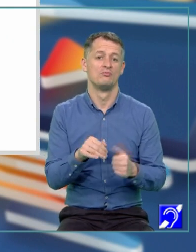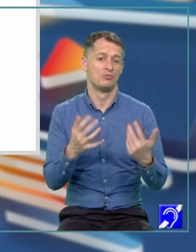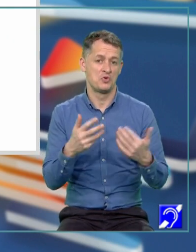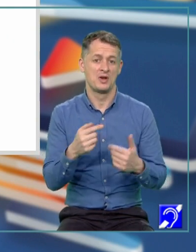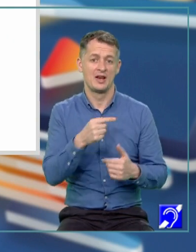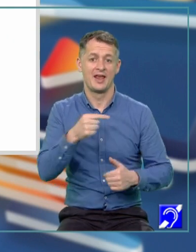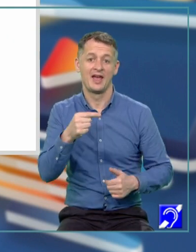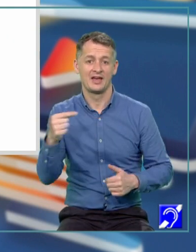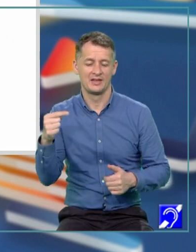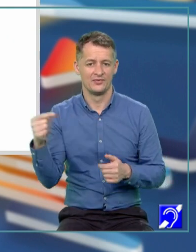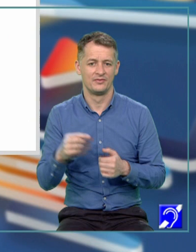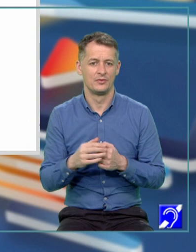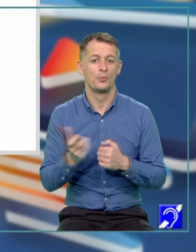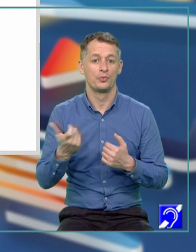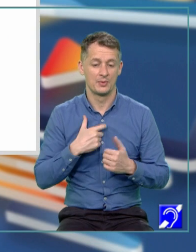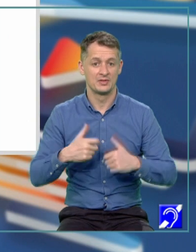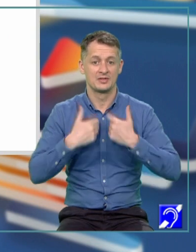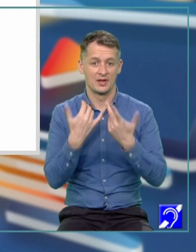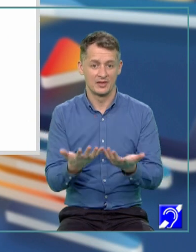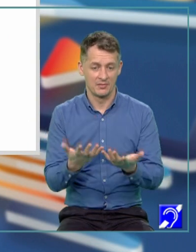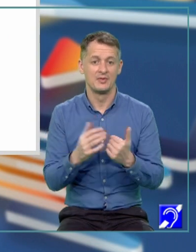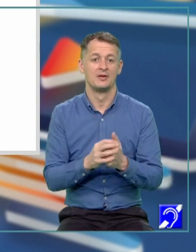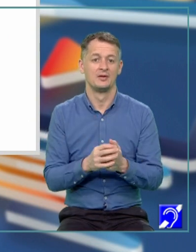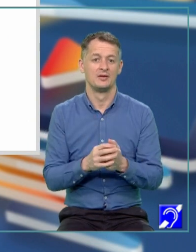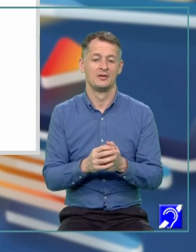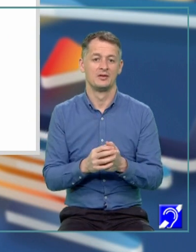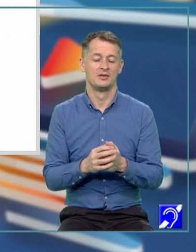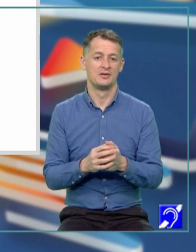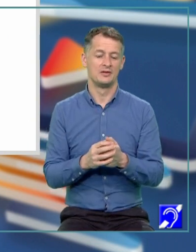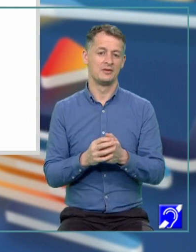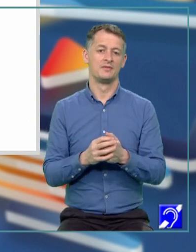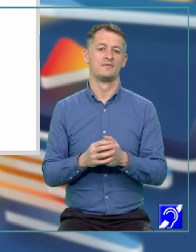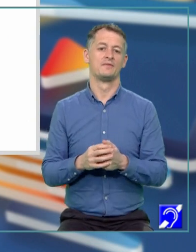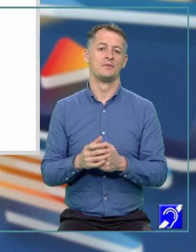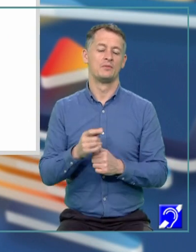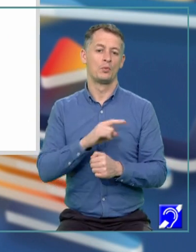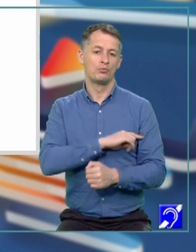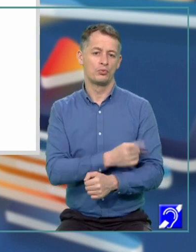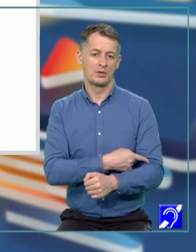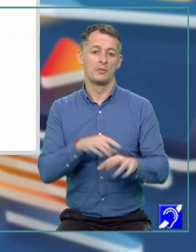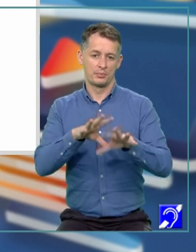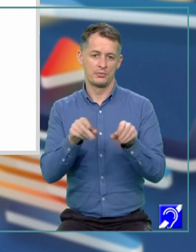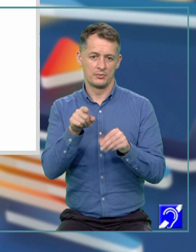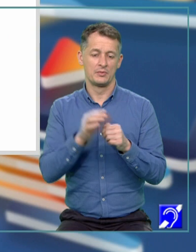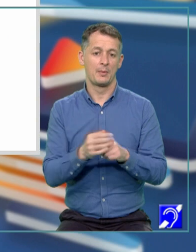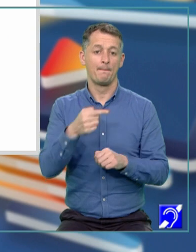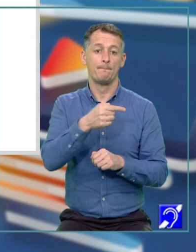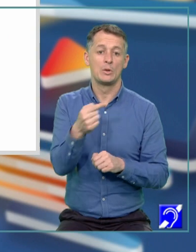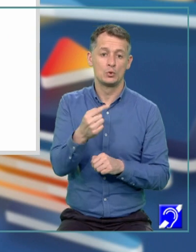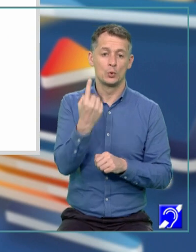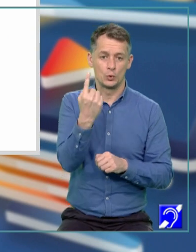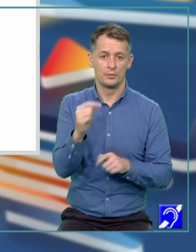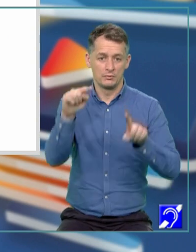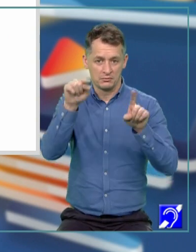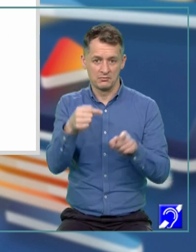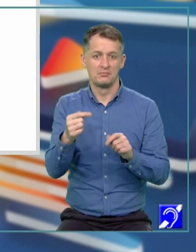putem să dăm factor comun pe minus 1, obținem minus 1 pe lângă x pătrat plus 7x plus 12, lucrăm